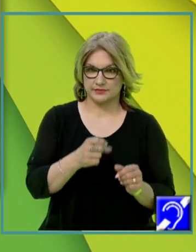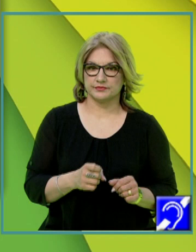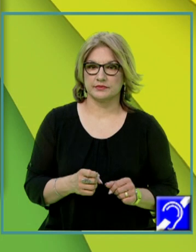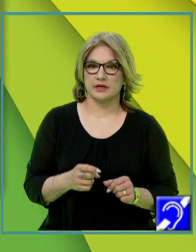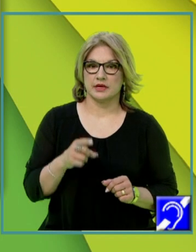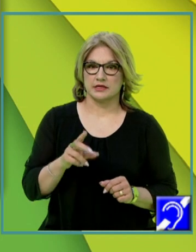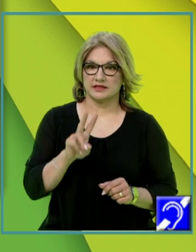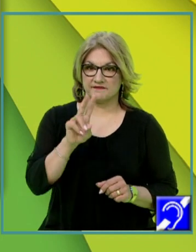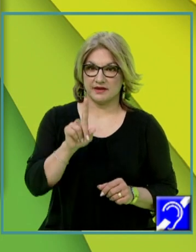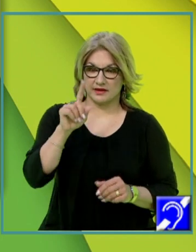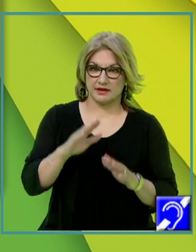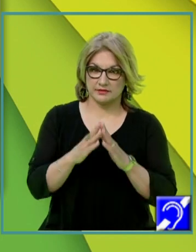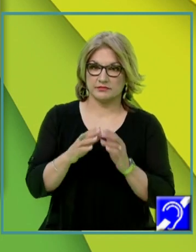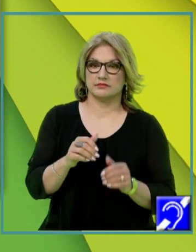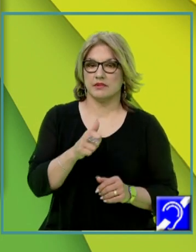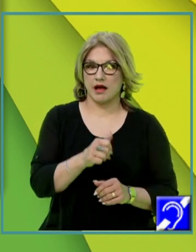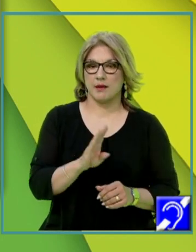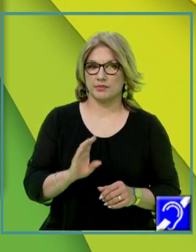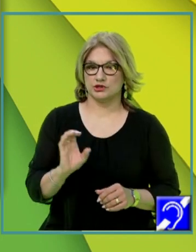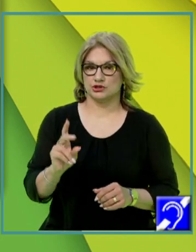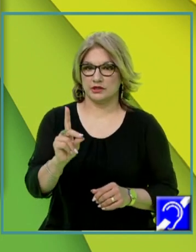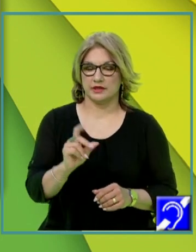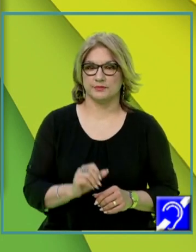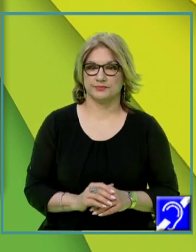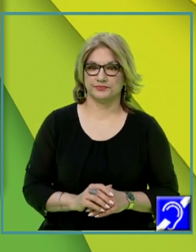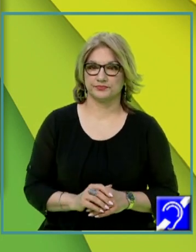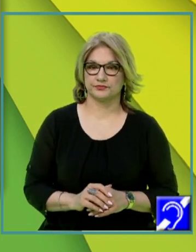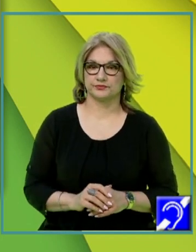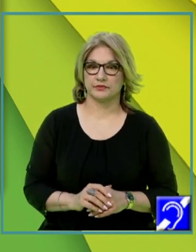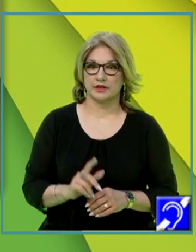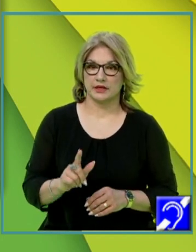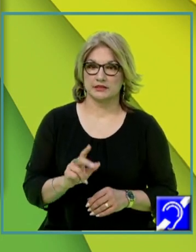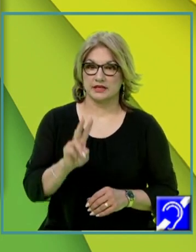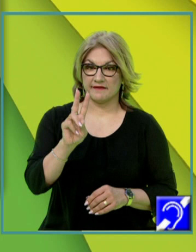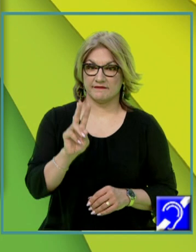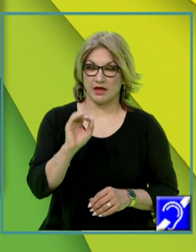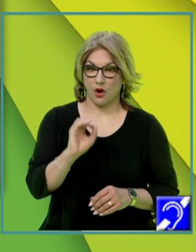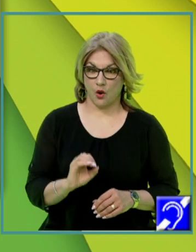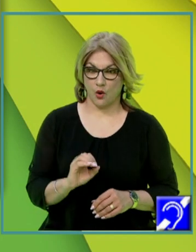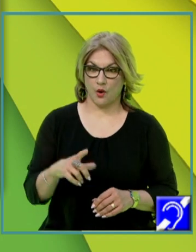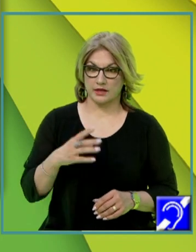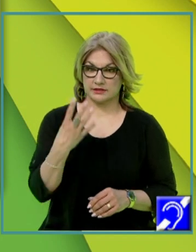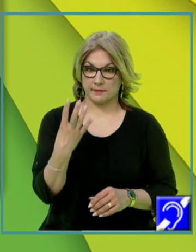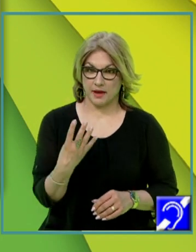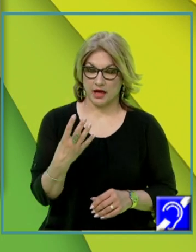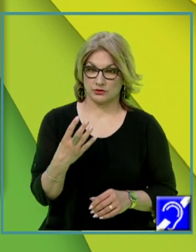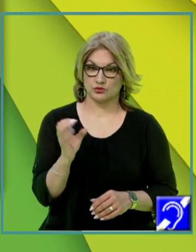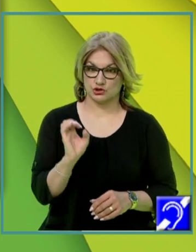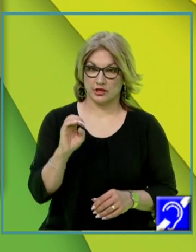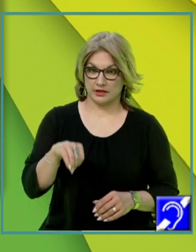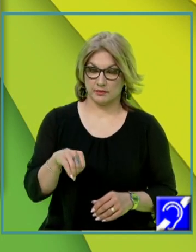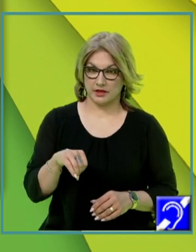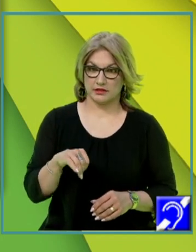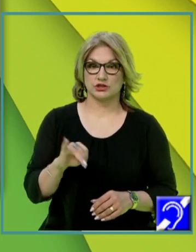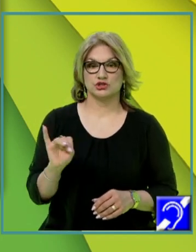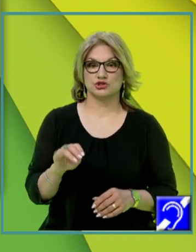VABCD. Și VO ni se dă că este 4 cm. De asemenea, muchea